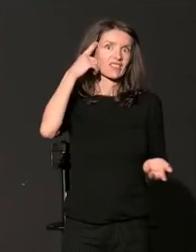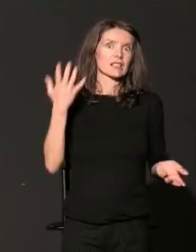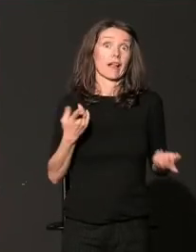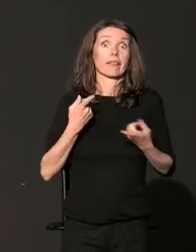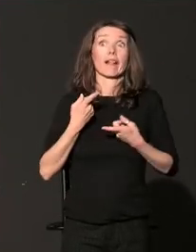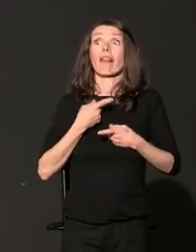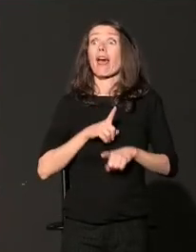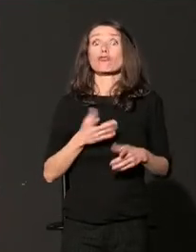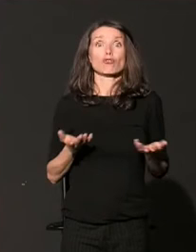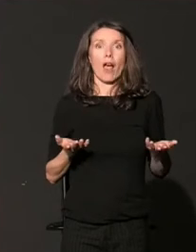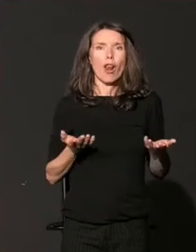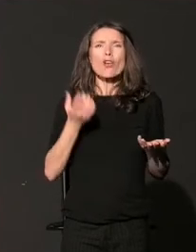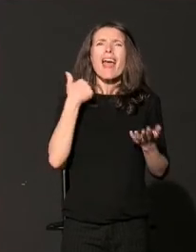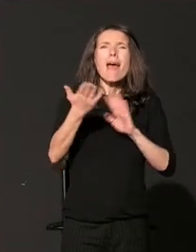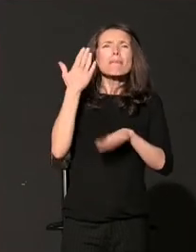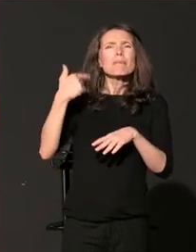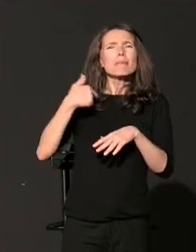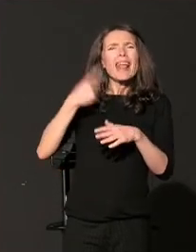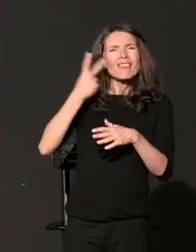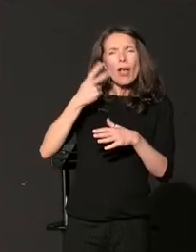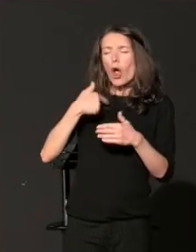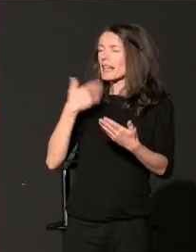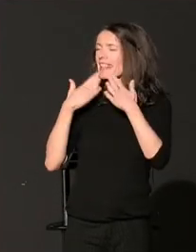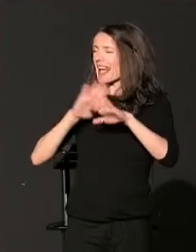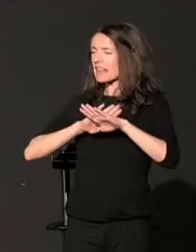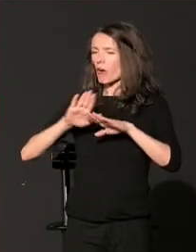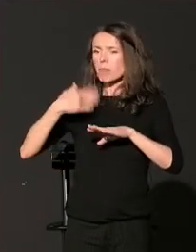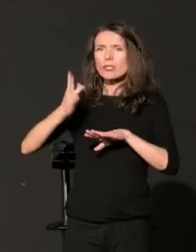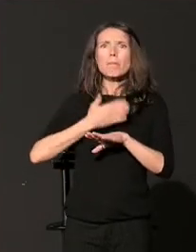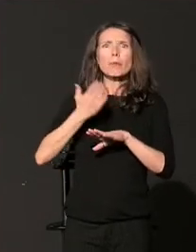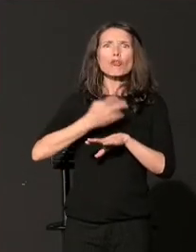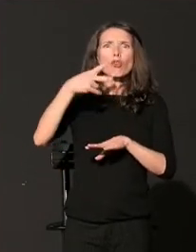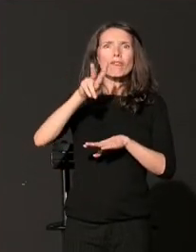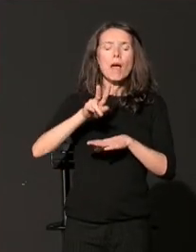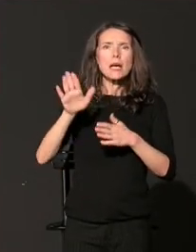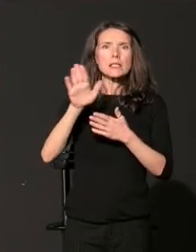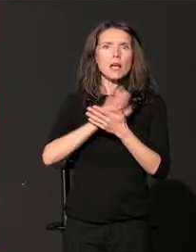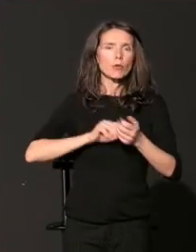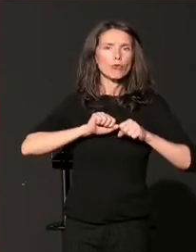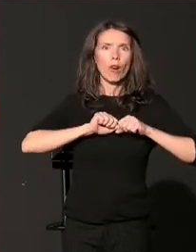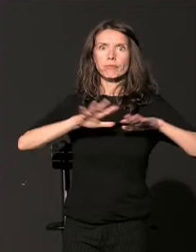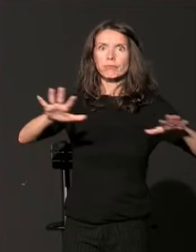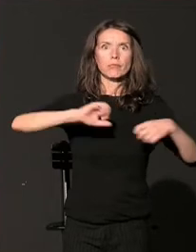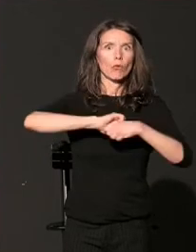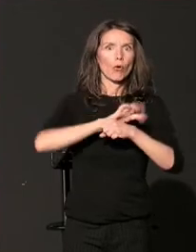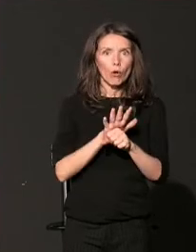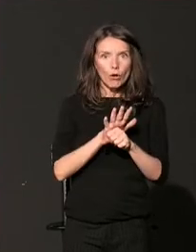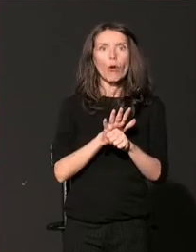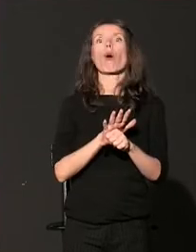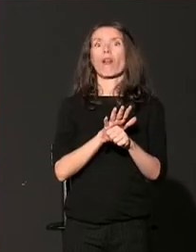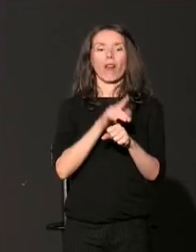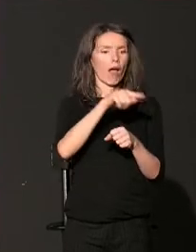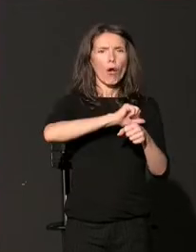svet je nekoliko meseci nakon toga prekrila pandemija koronavirusa i ona je umnogo me uticala na to kako